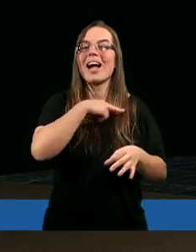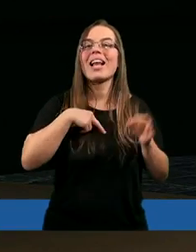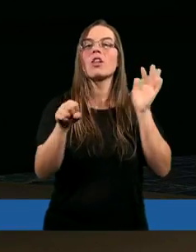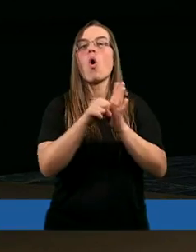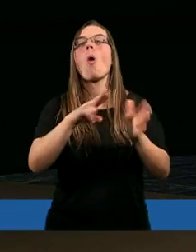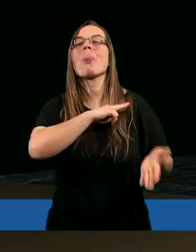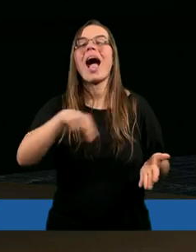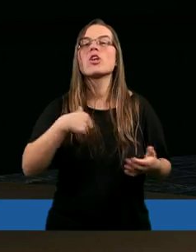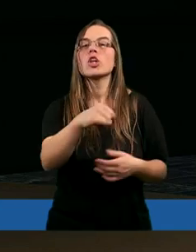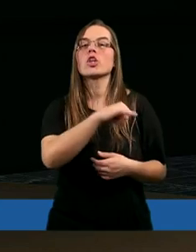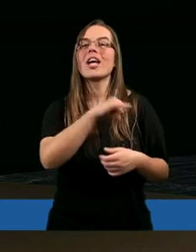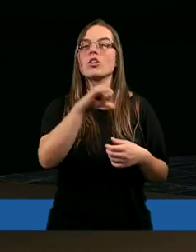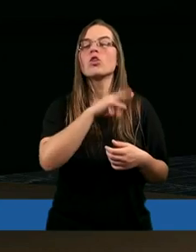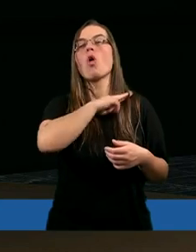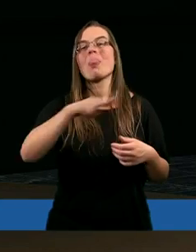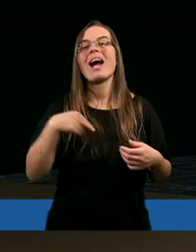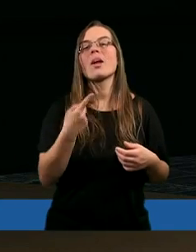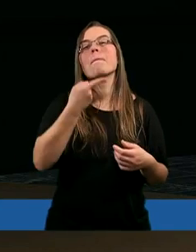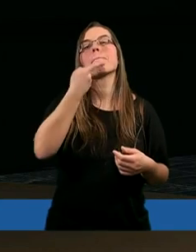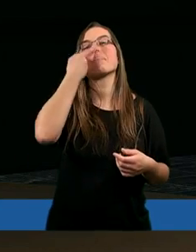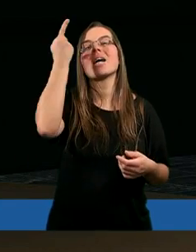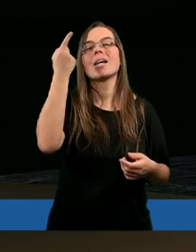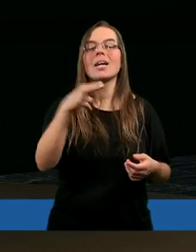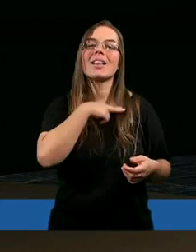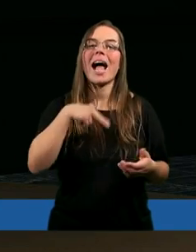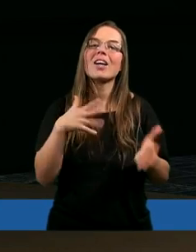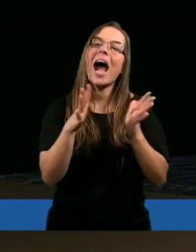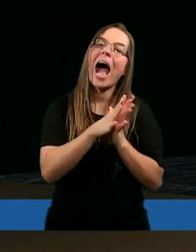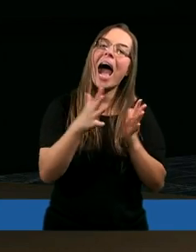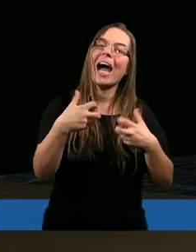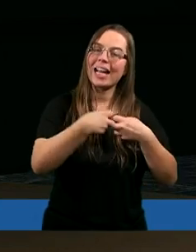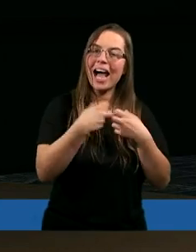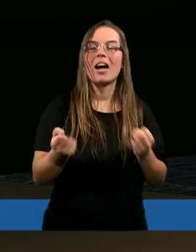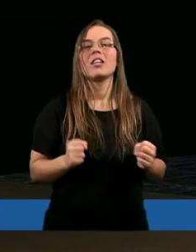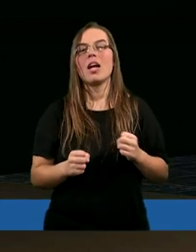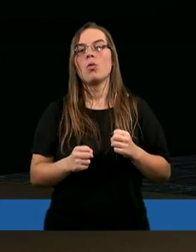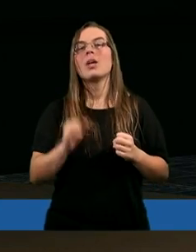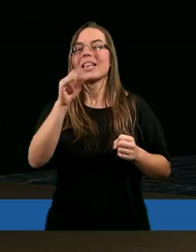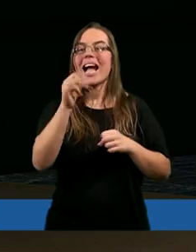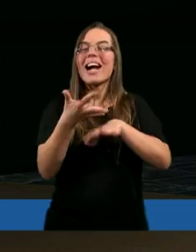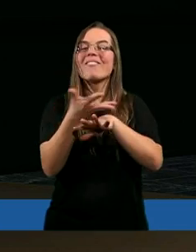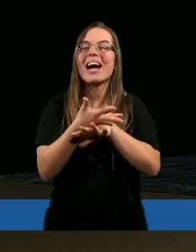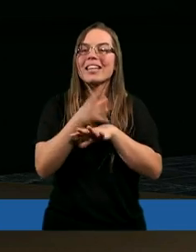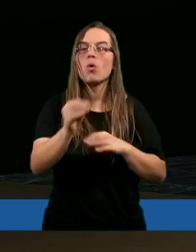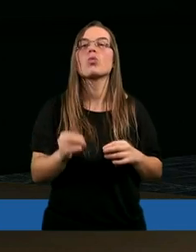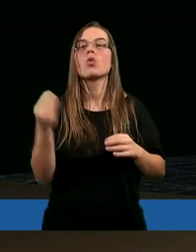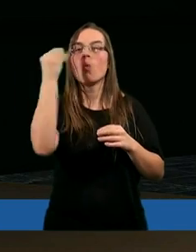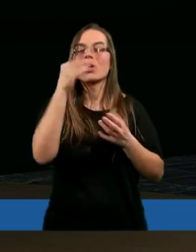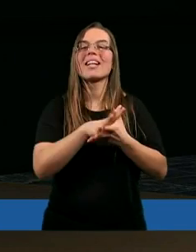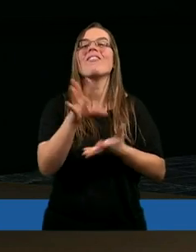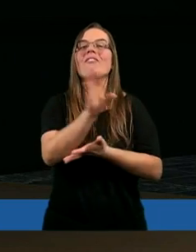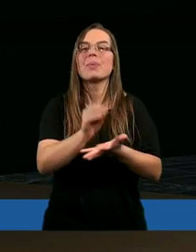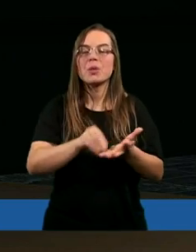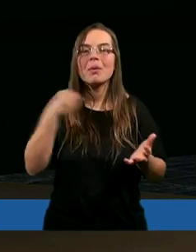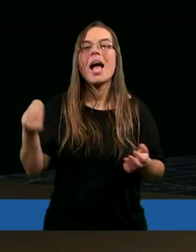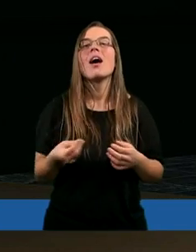naszej grzeszności, do naszej pychy, do naszego charakteru. I tak jak faryzeusze, uczeni w